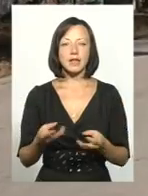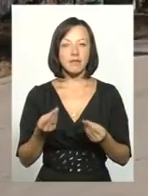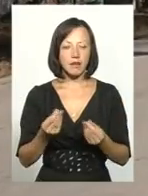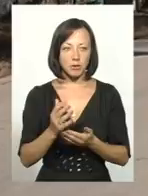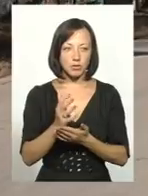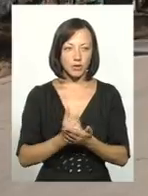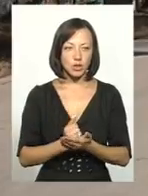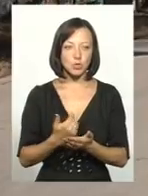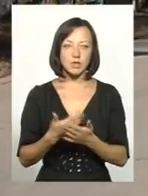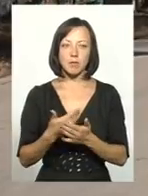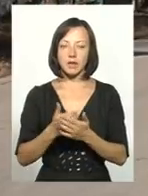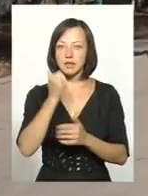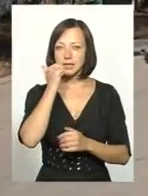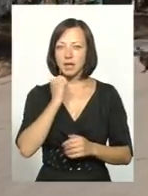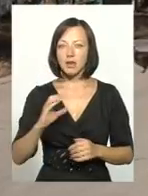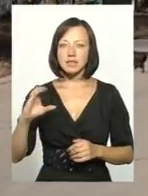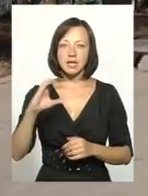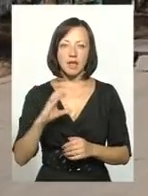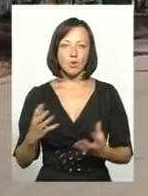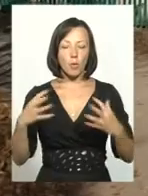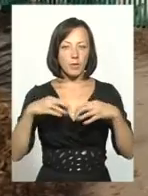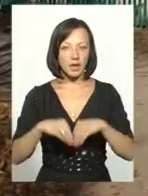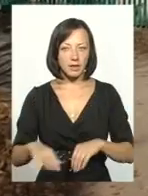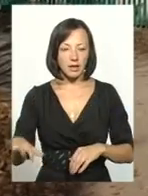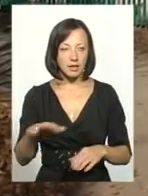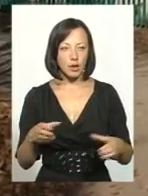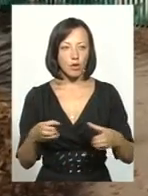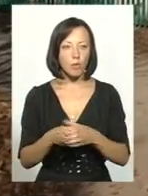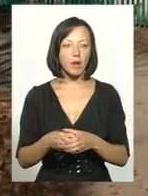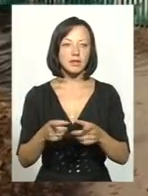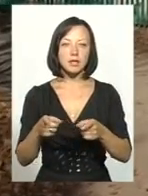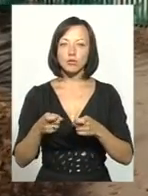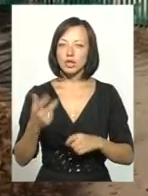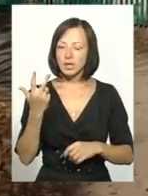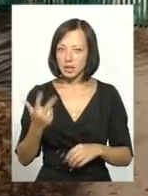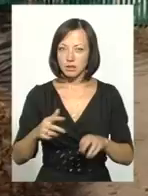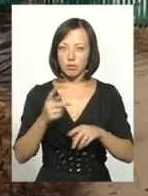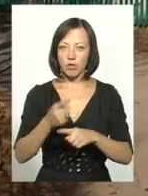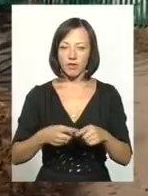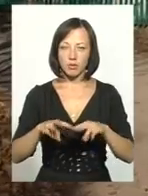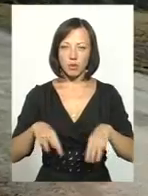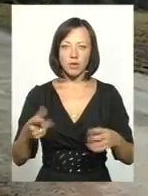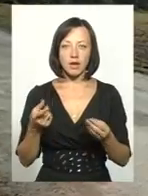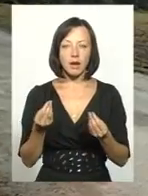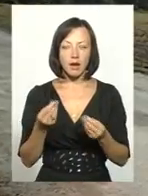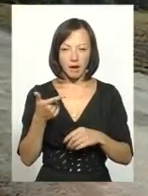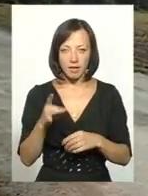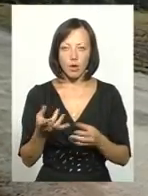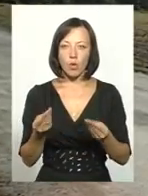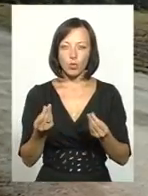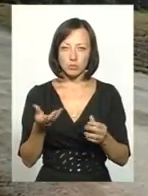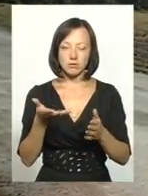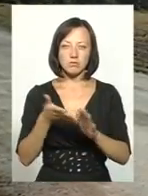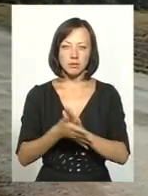До прикладу, Старосинявська об'єднана тергромада залучила до бюджету 3,5 мільйони гривень. Отримані кошти планують витрачати на